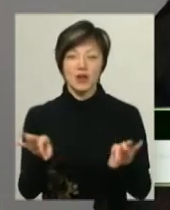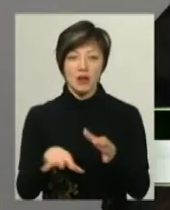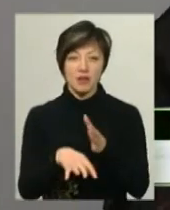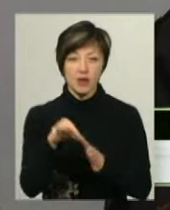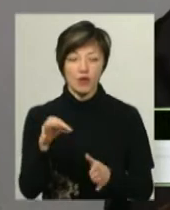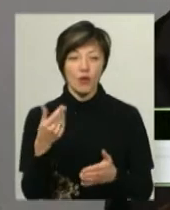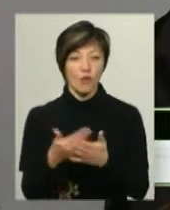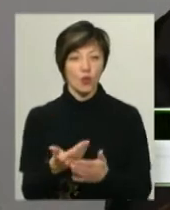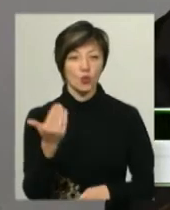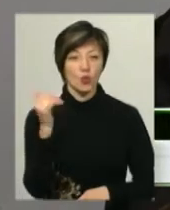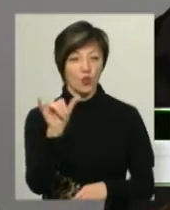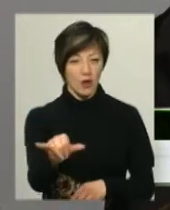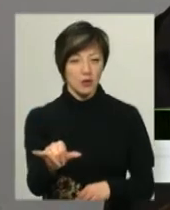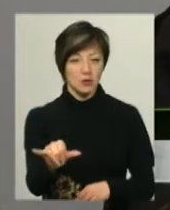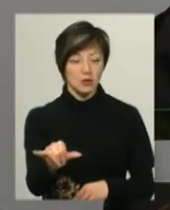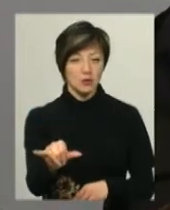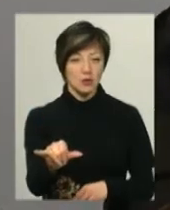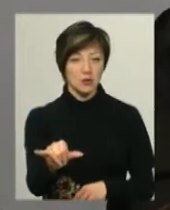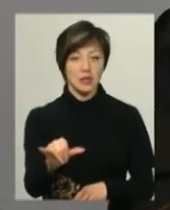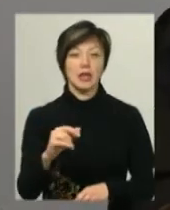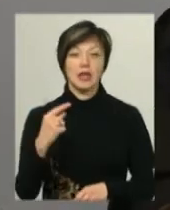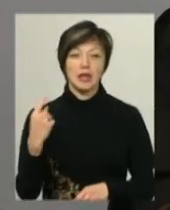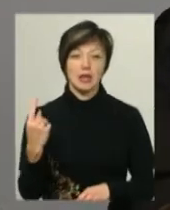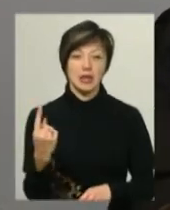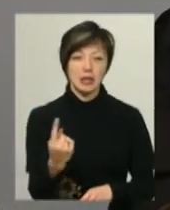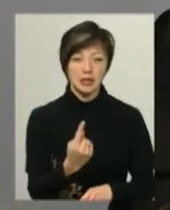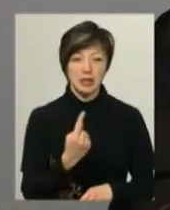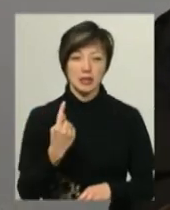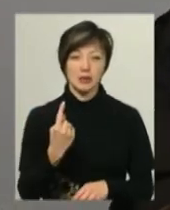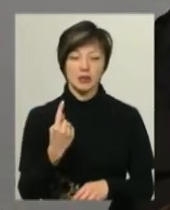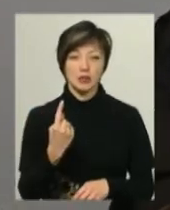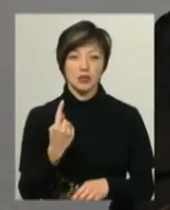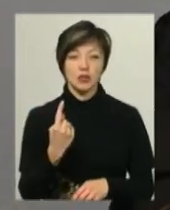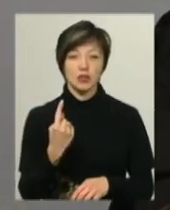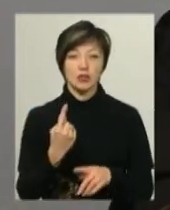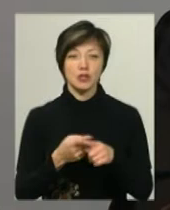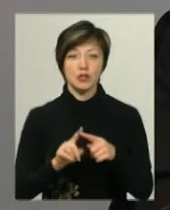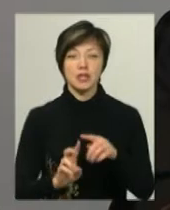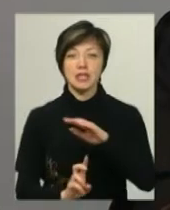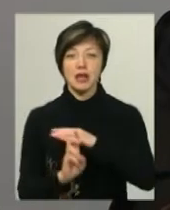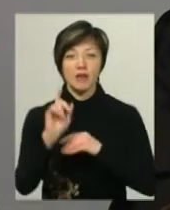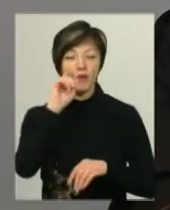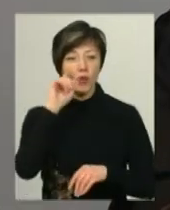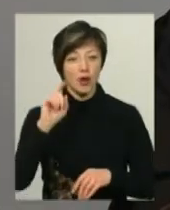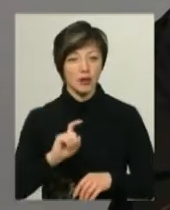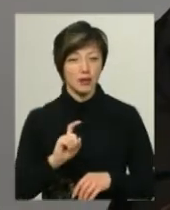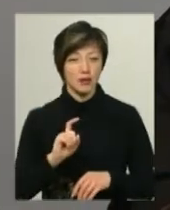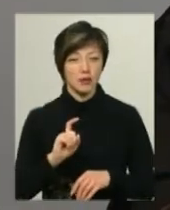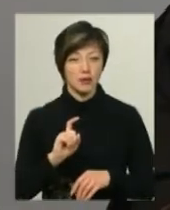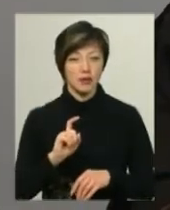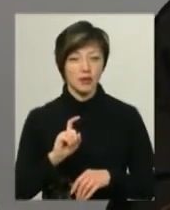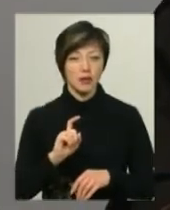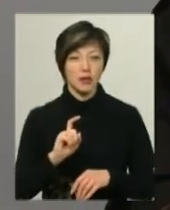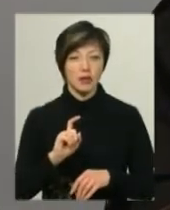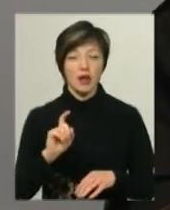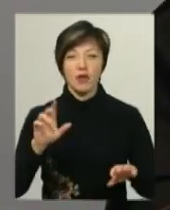Ось у вас єдина утворена православна церква в Україні, якою